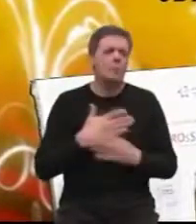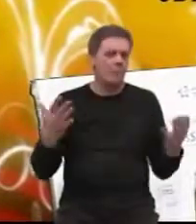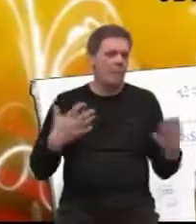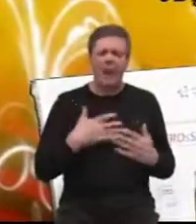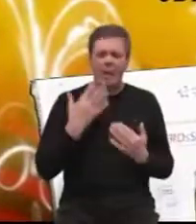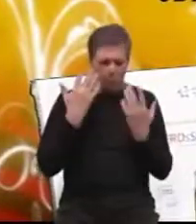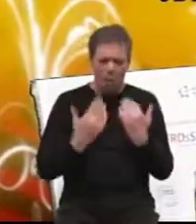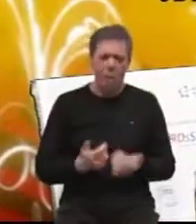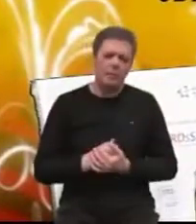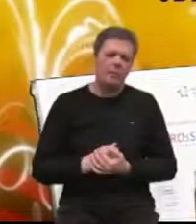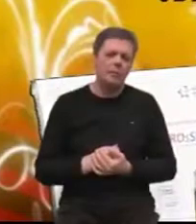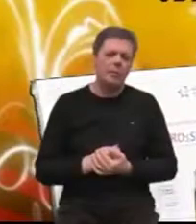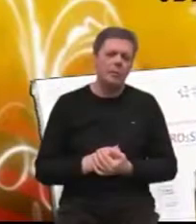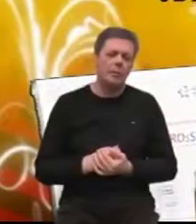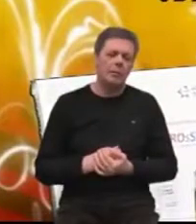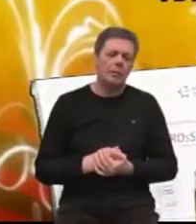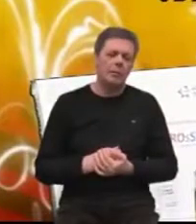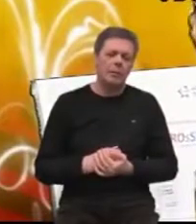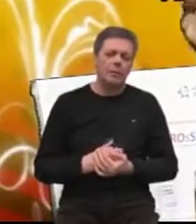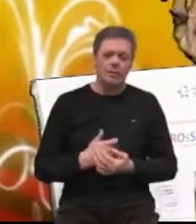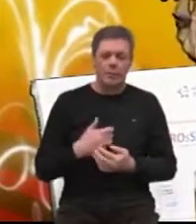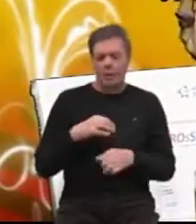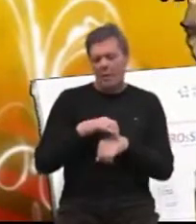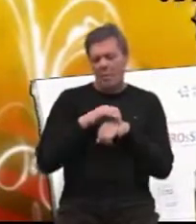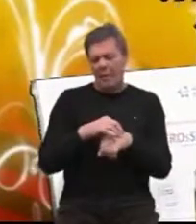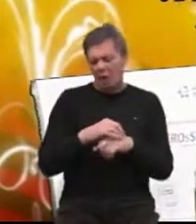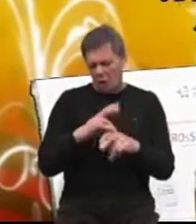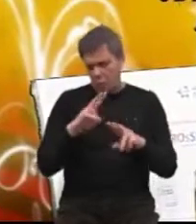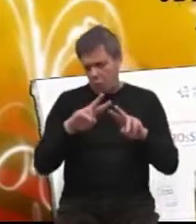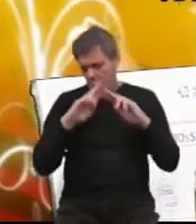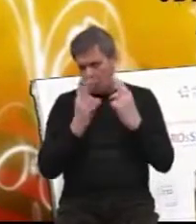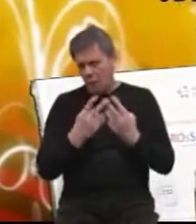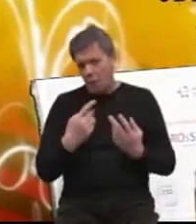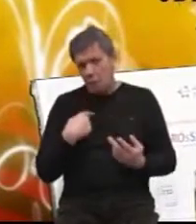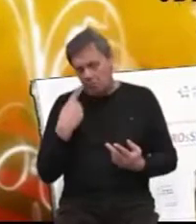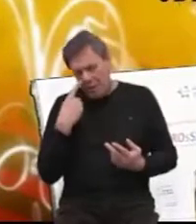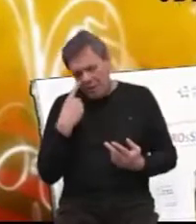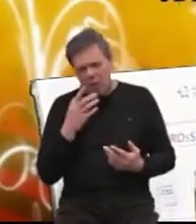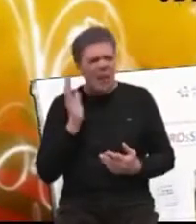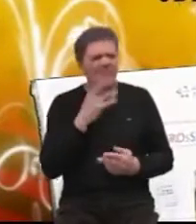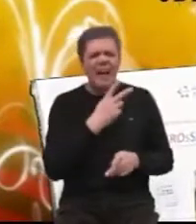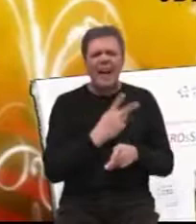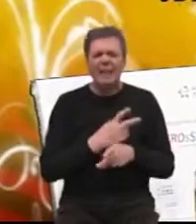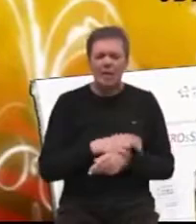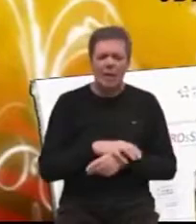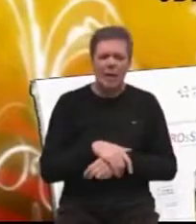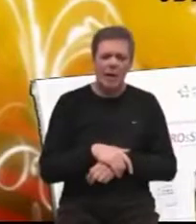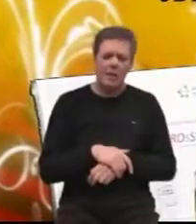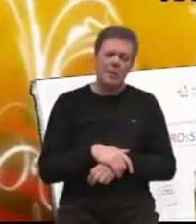brojka. Ja, prateći te ovih u svijetu, meni se čini da svaka zemlja i one